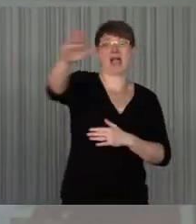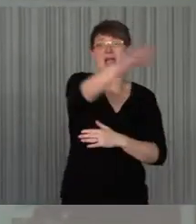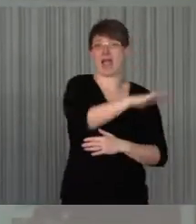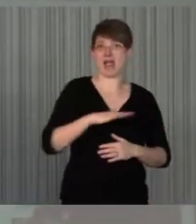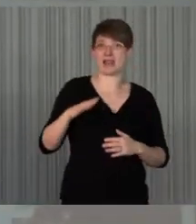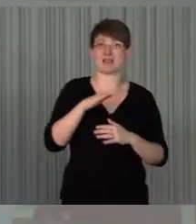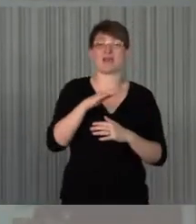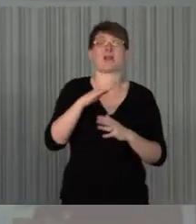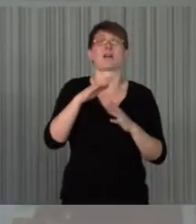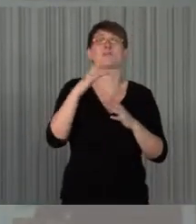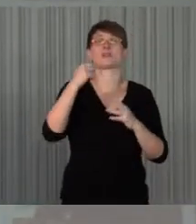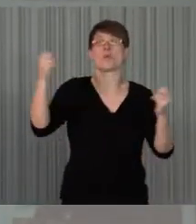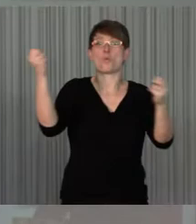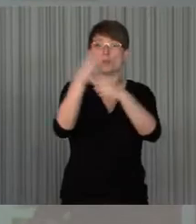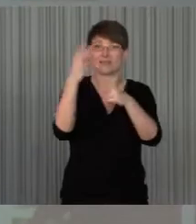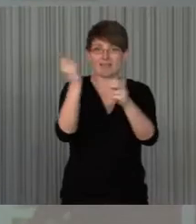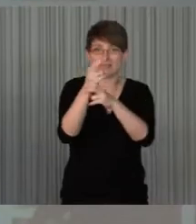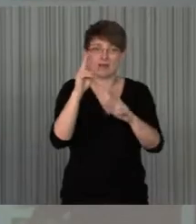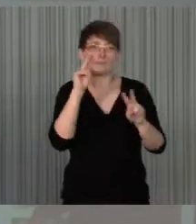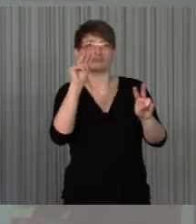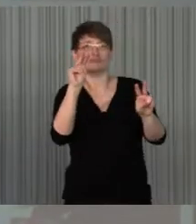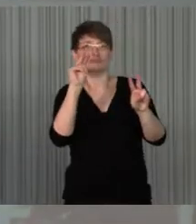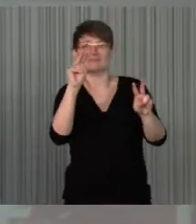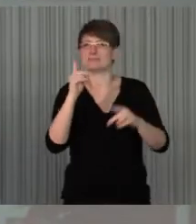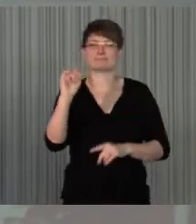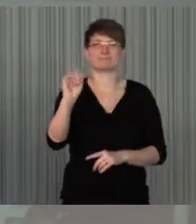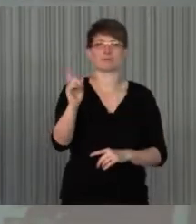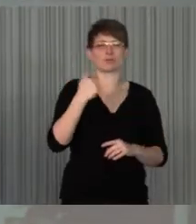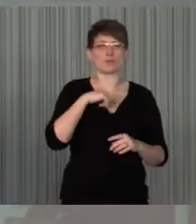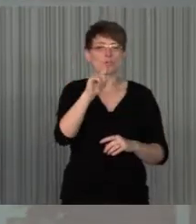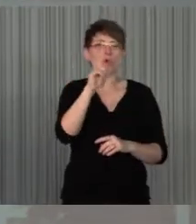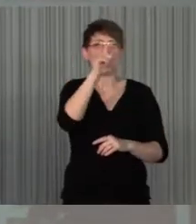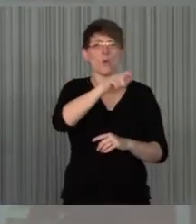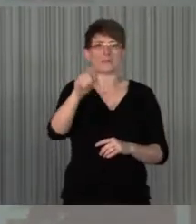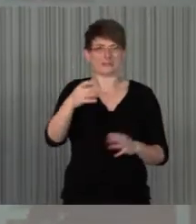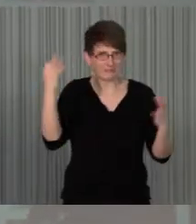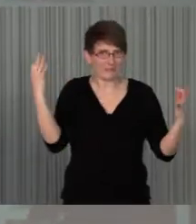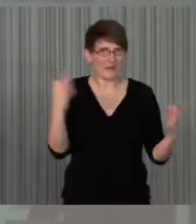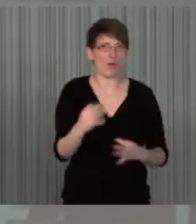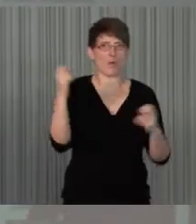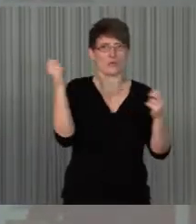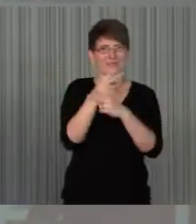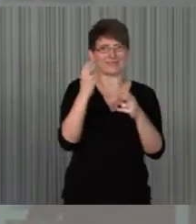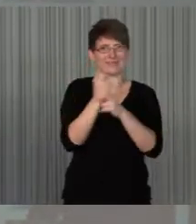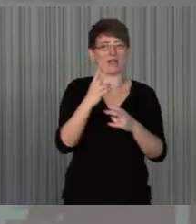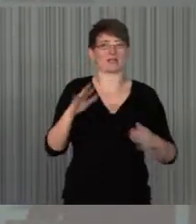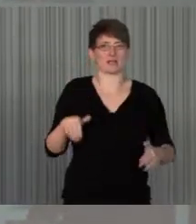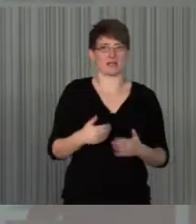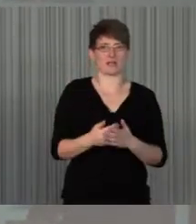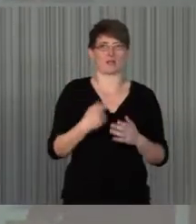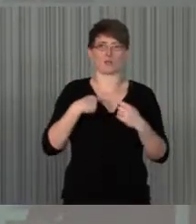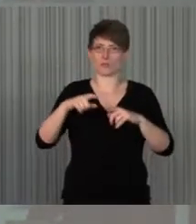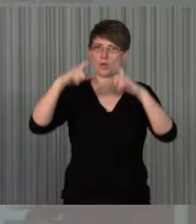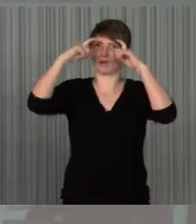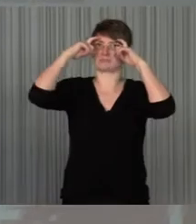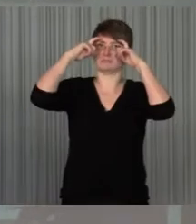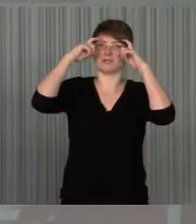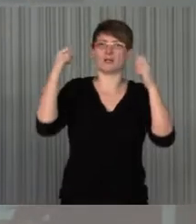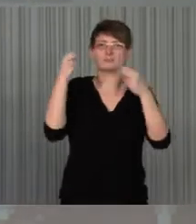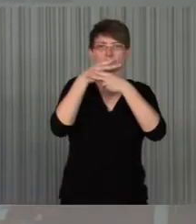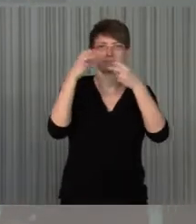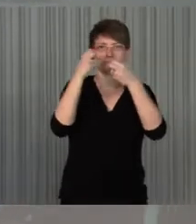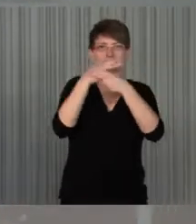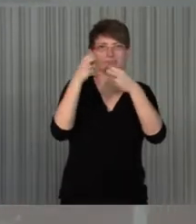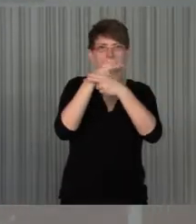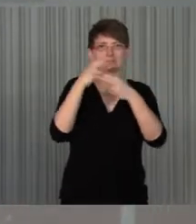mit Untertiteln gucken, sondern nur die, es brauchen. Es gibt, sozusagen, Kino, Untertitelbrillen, Subtitelbrillen,